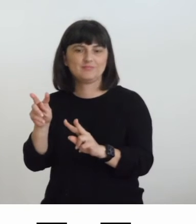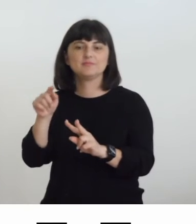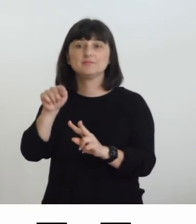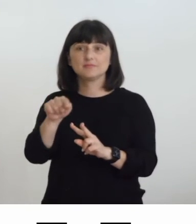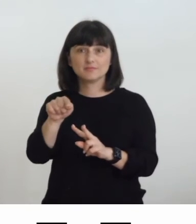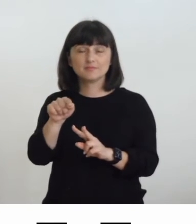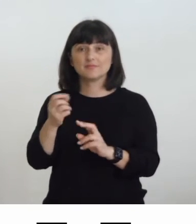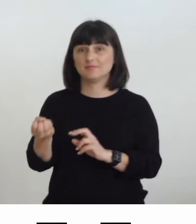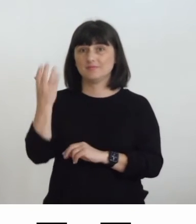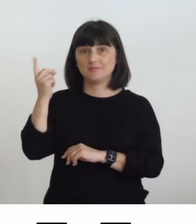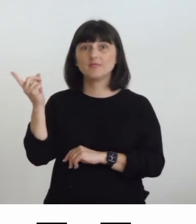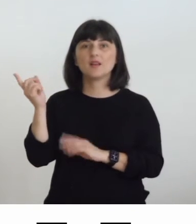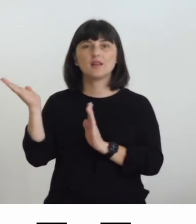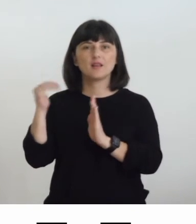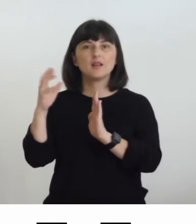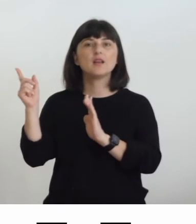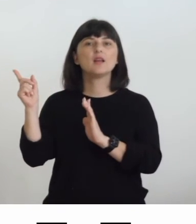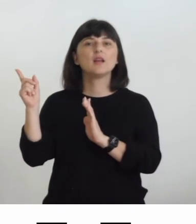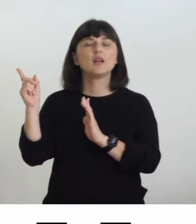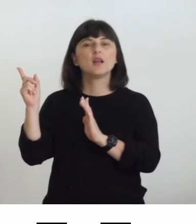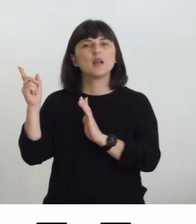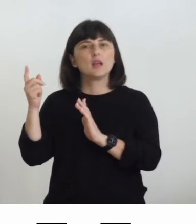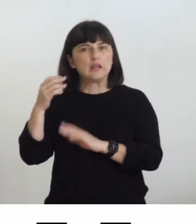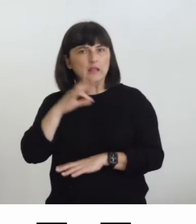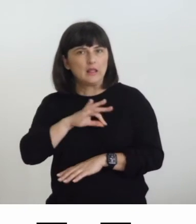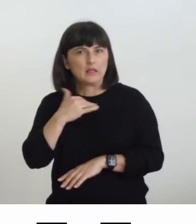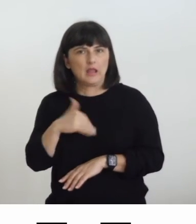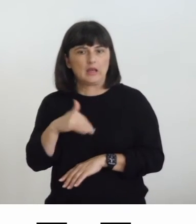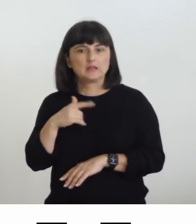interessante perché confronta anche il diverso modo di